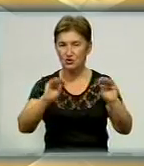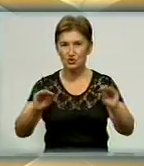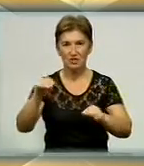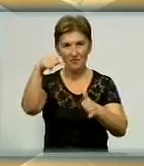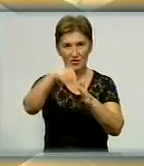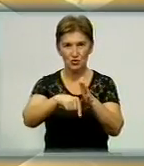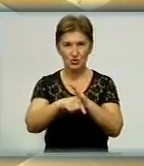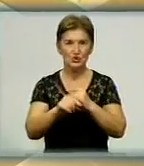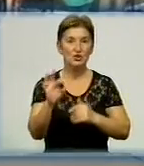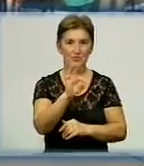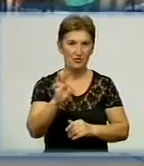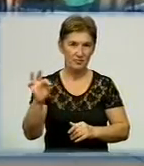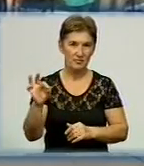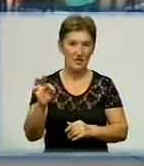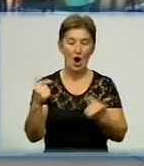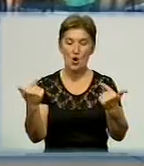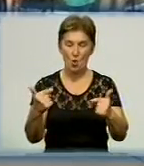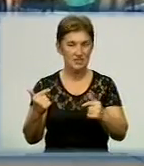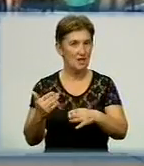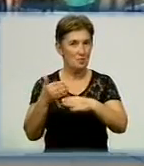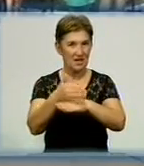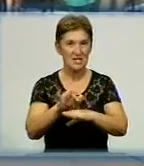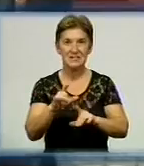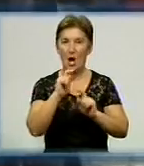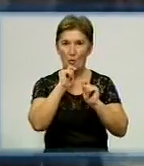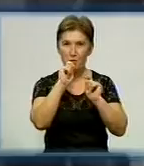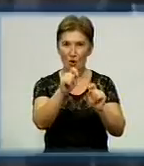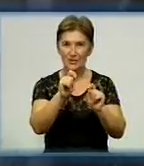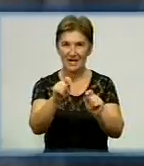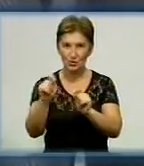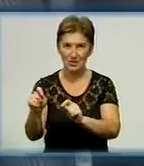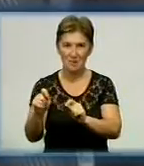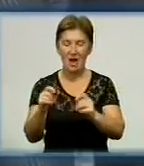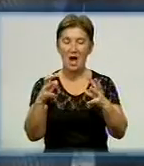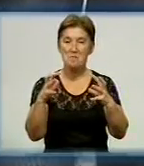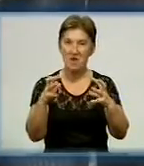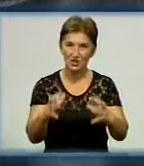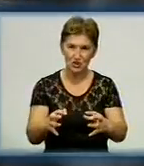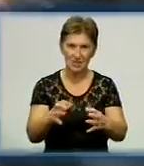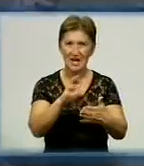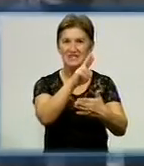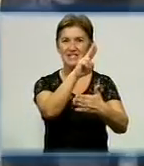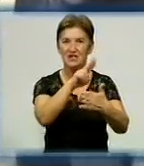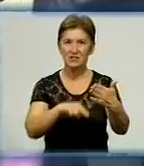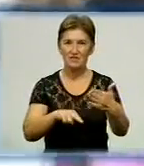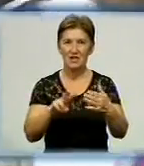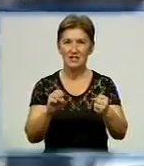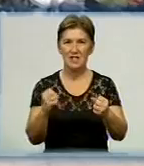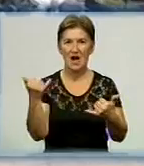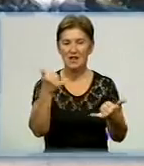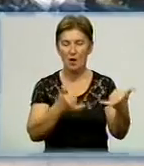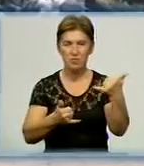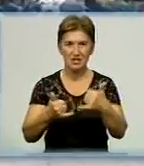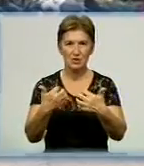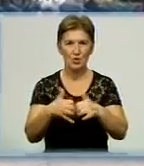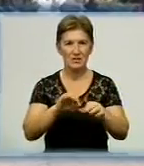вбиральню. Гості на оглядини приїхали теж з подарунками. Вручили м'ячі, сертифікати на отримання навчально-лабораторного обладнання